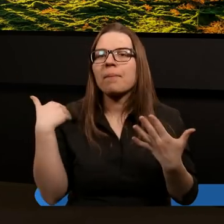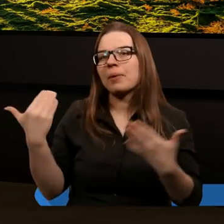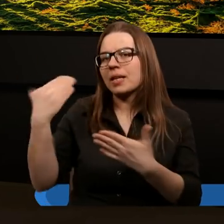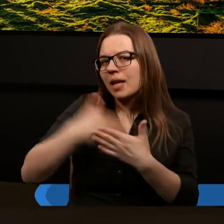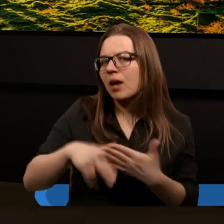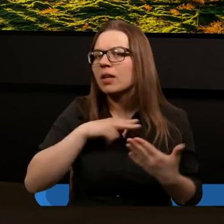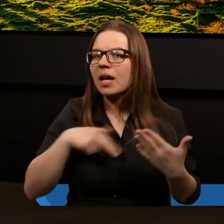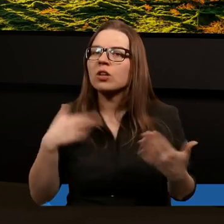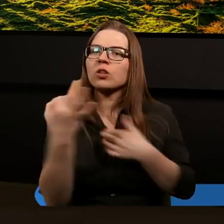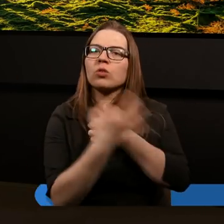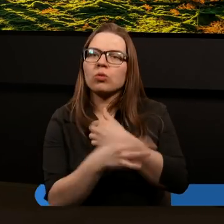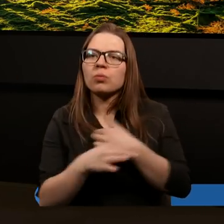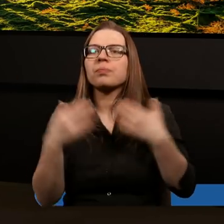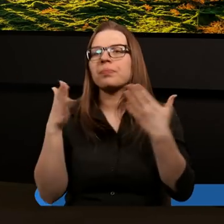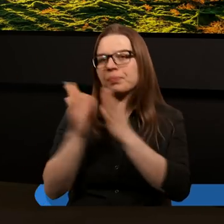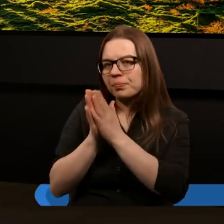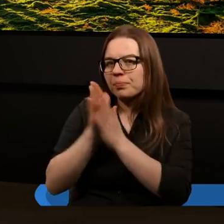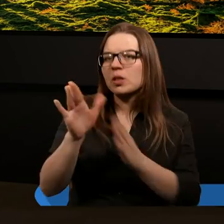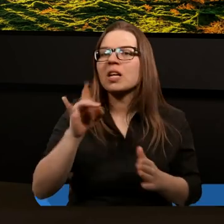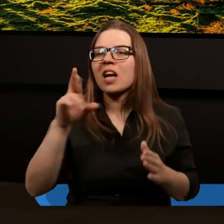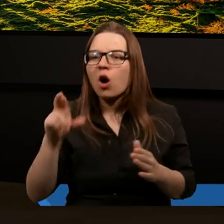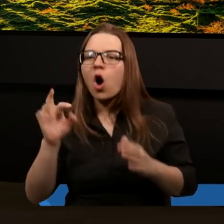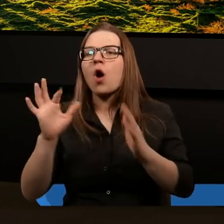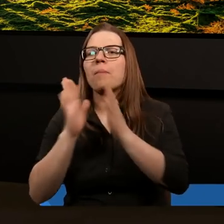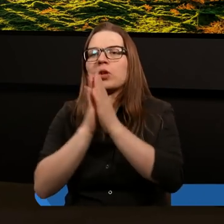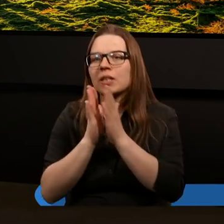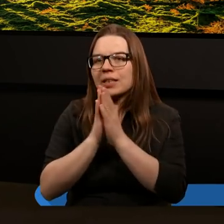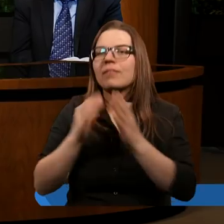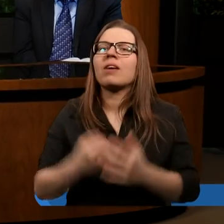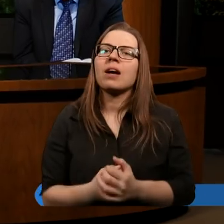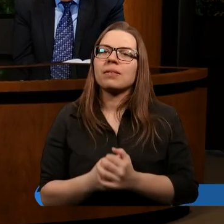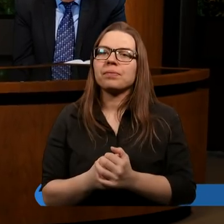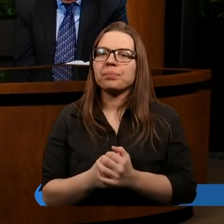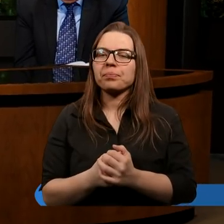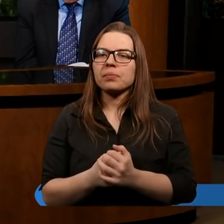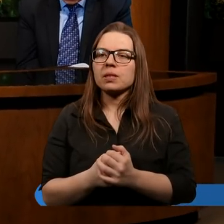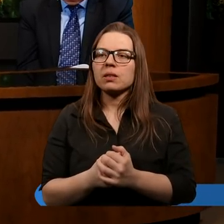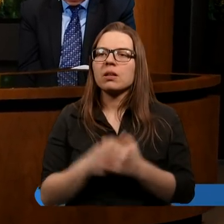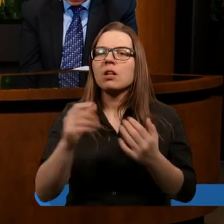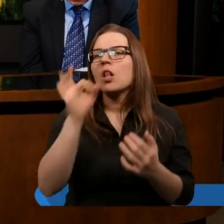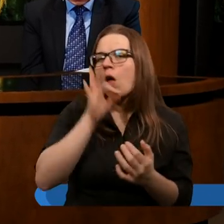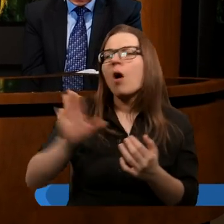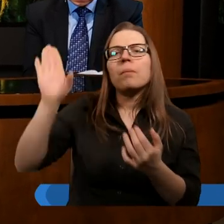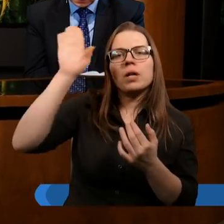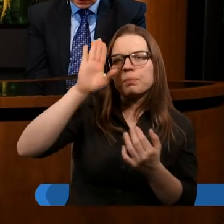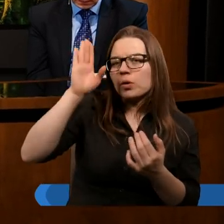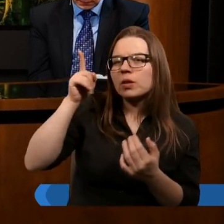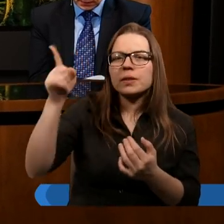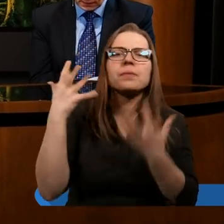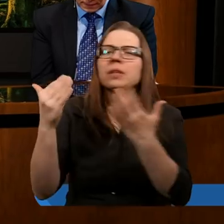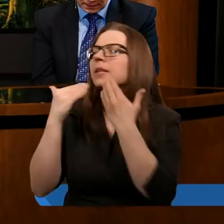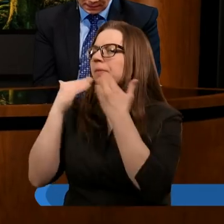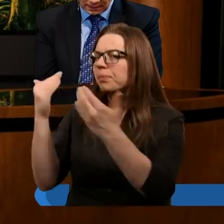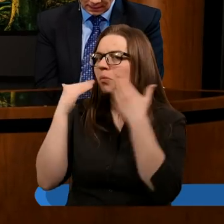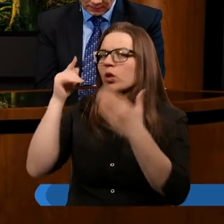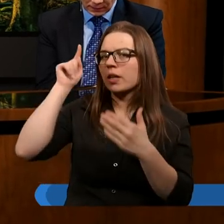zakończyć nasze studium. Uprzejmie proszę Grzegorza, aby się z nami pomodlił. Dobry Panie Boże, chciałbym